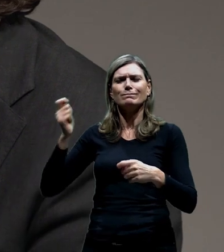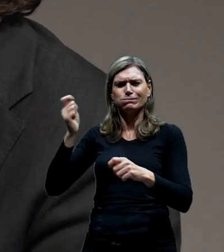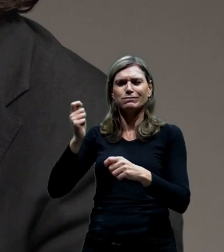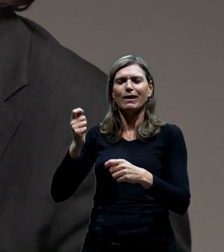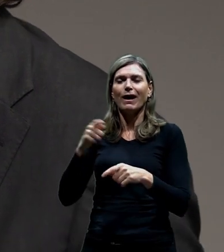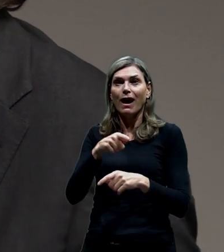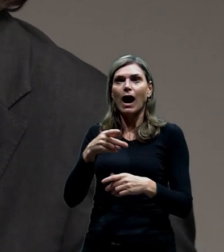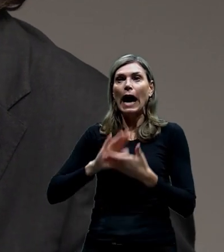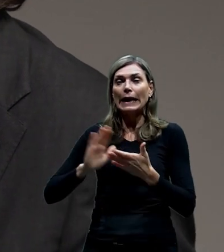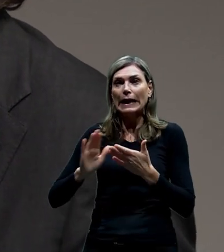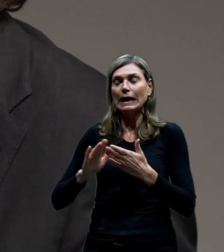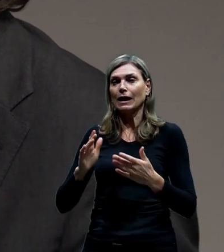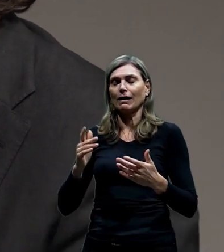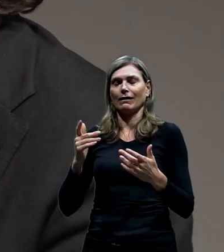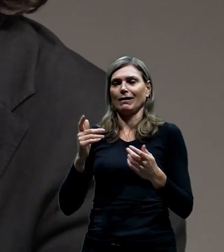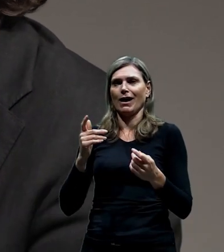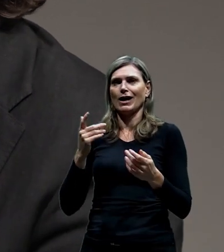věci vidět v souvislostech